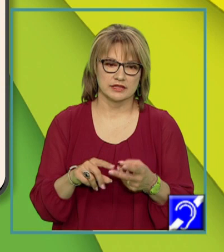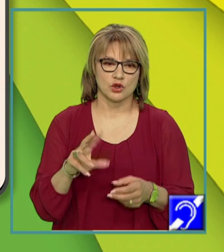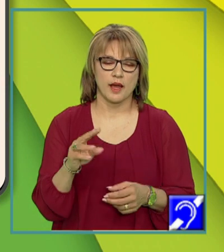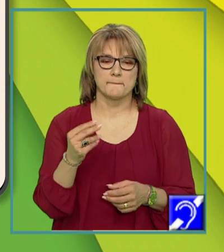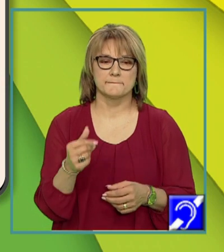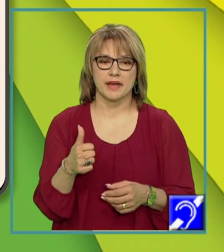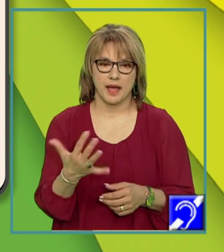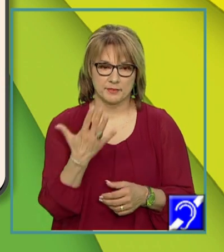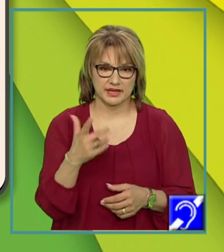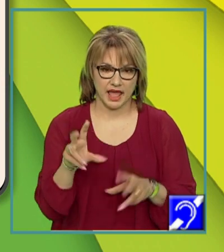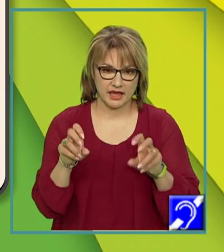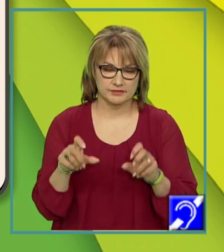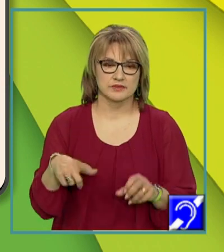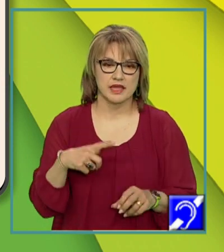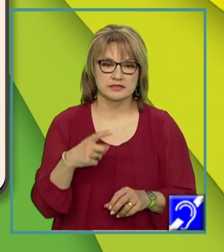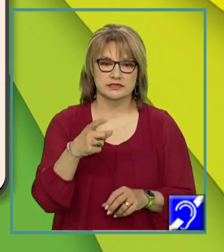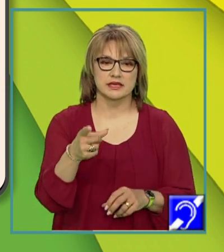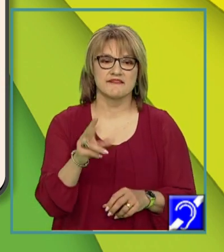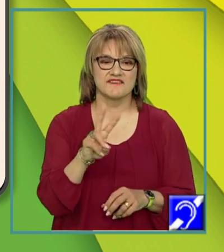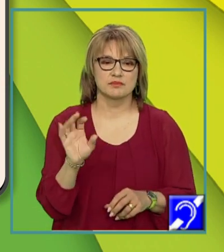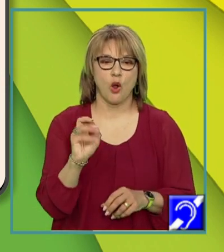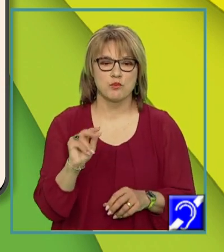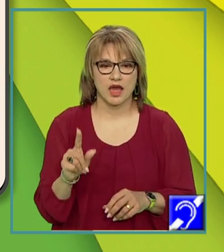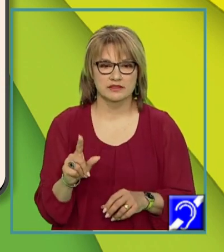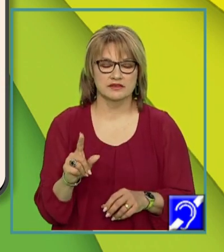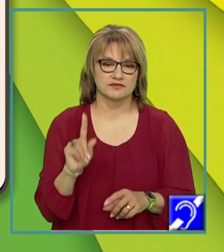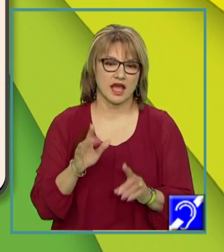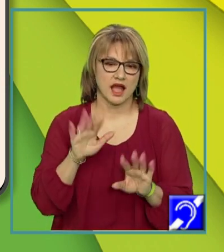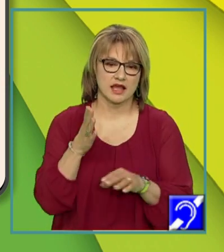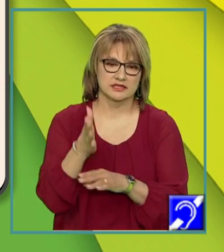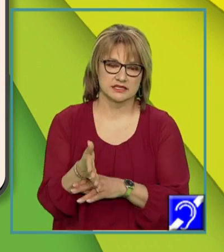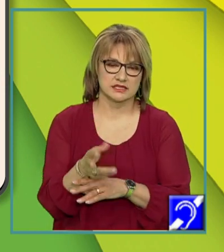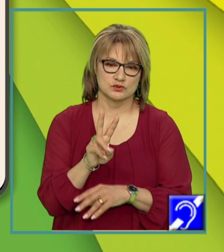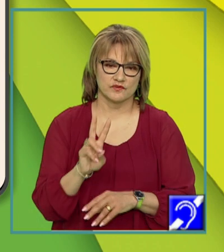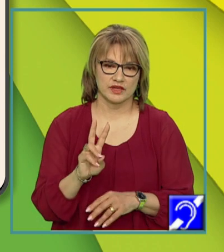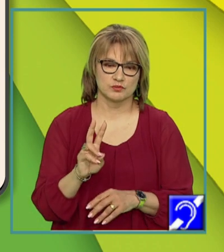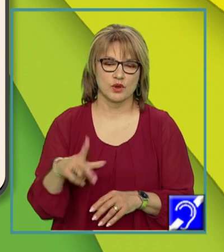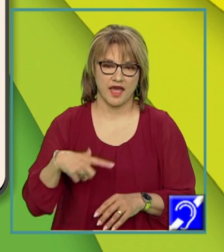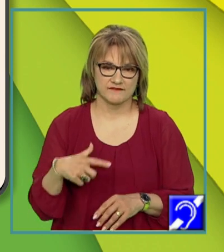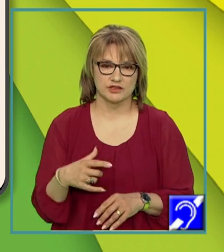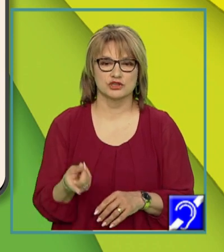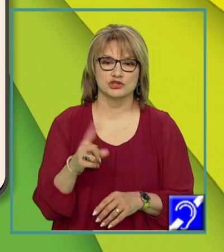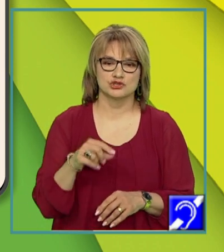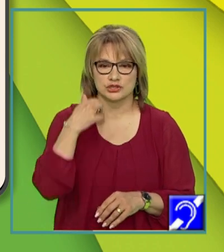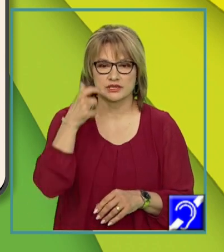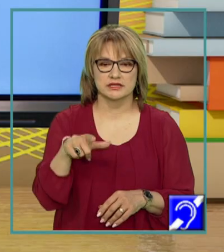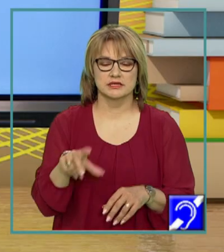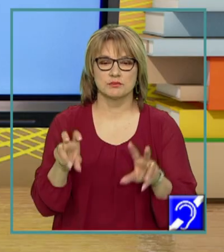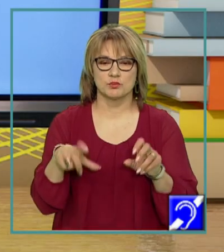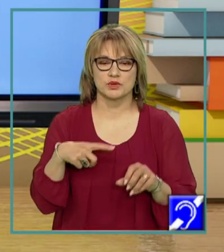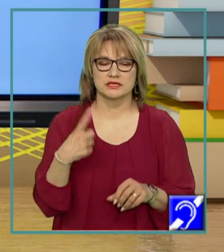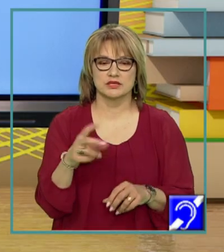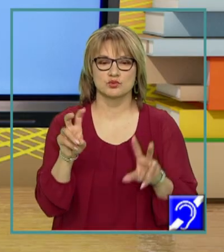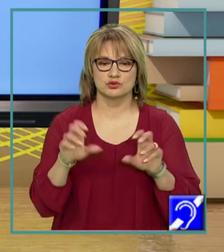Verbul a părea este un verb copulativ când are sensul verbului a fi și când în propoziție există un